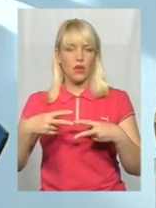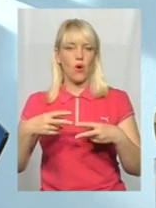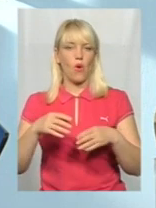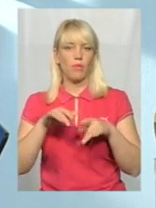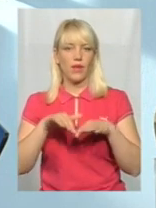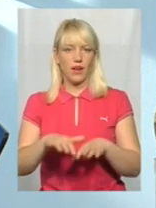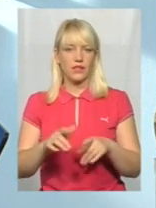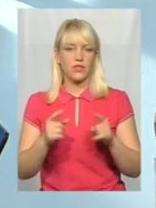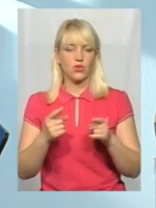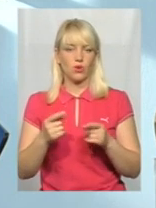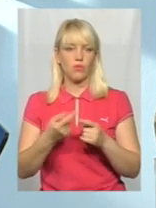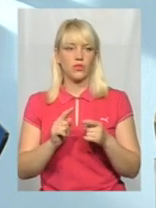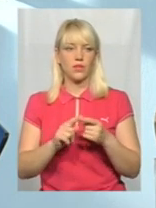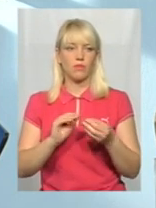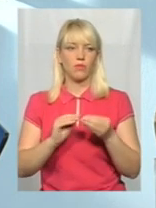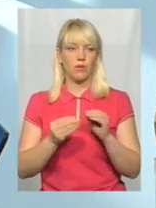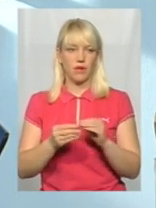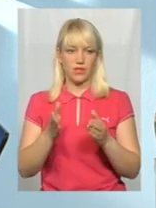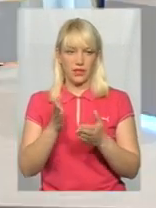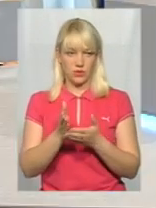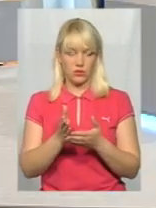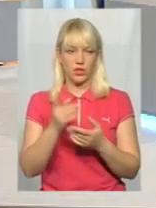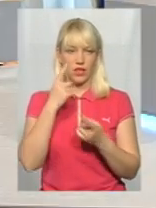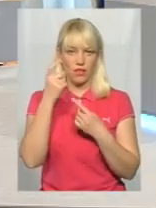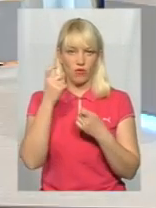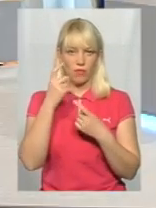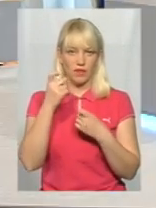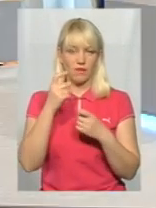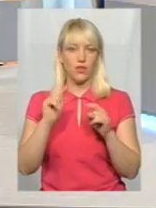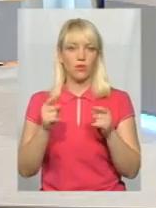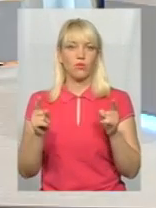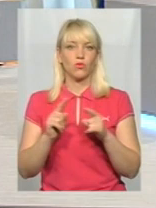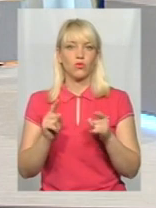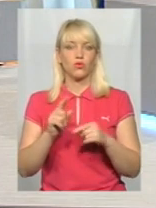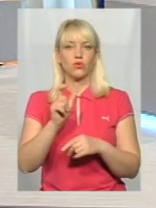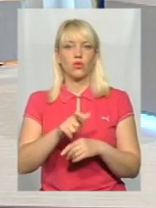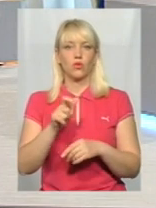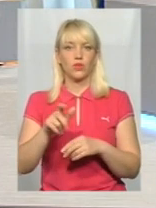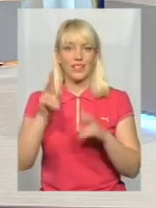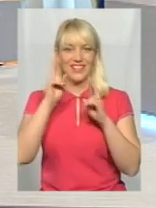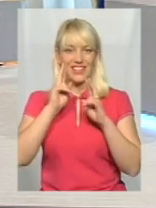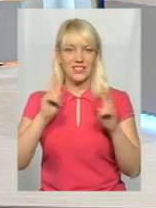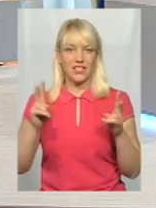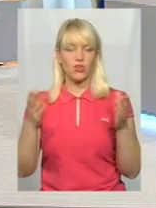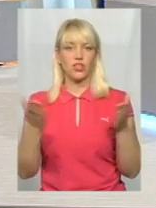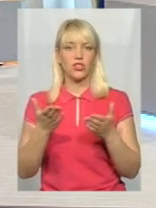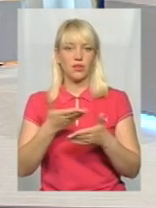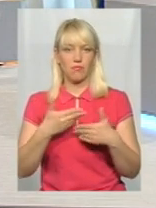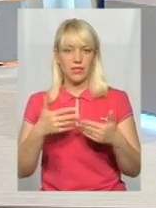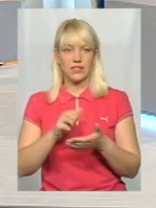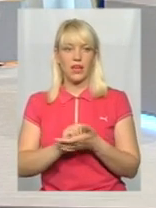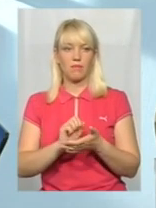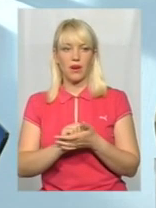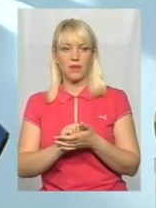мені здається, все ж існує інформативно, тому що люди не знають, чим ми займаємося, як ми